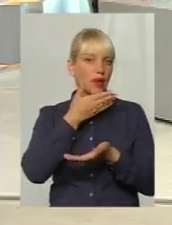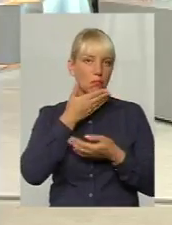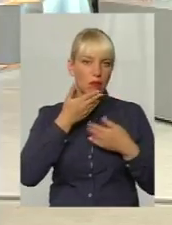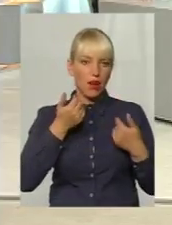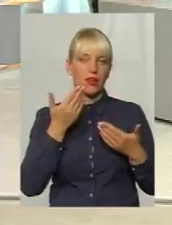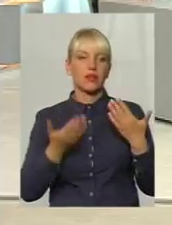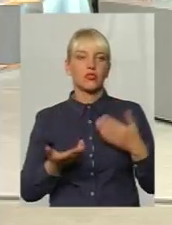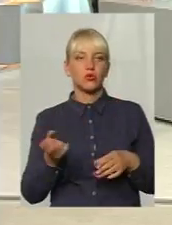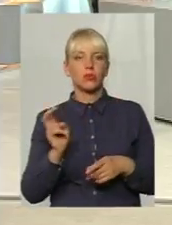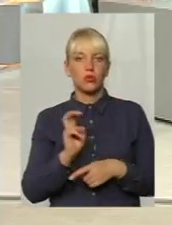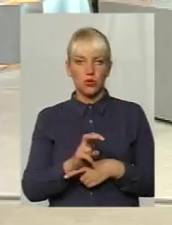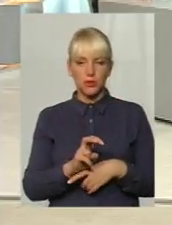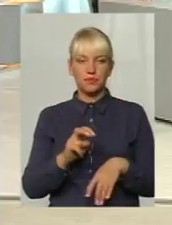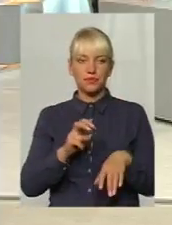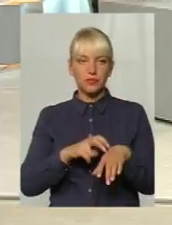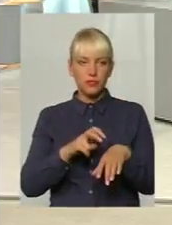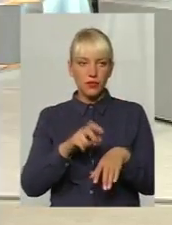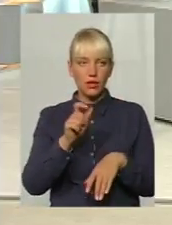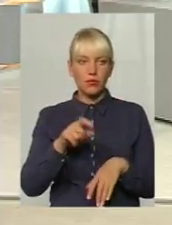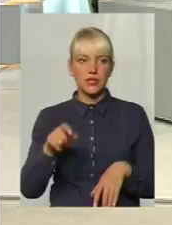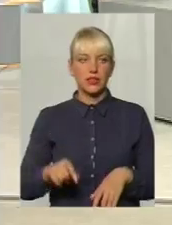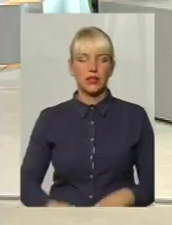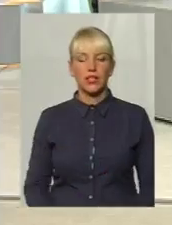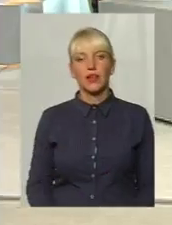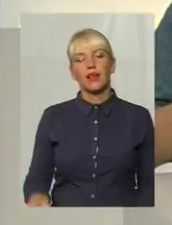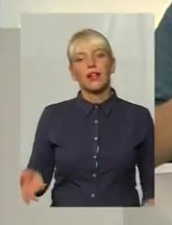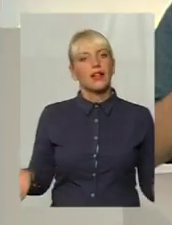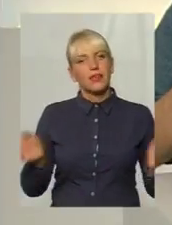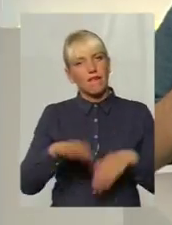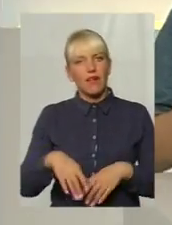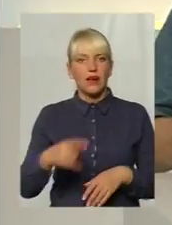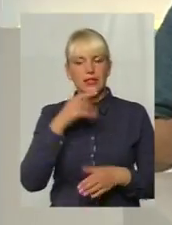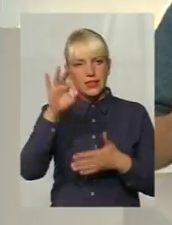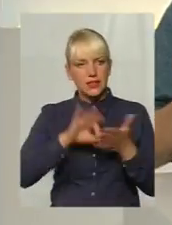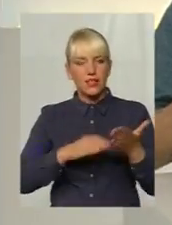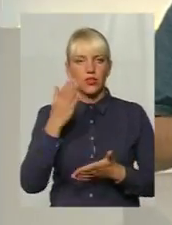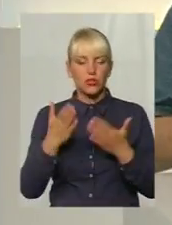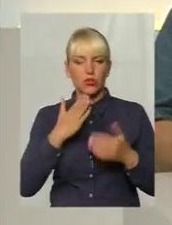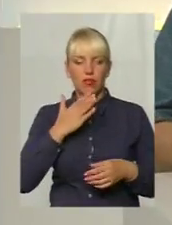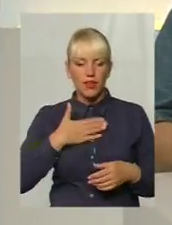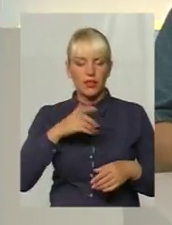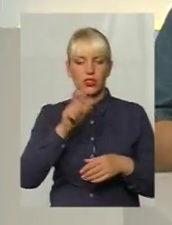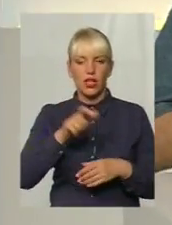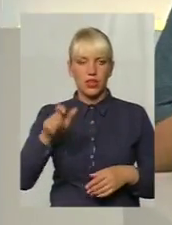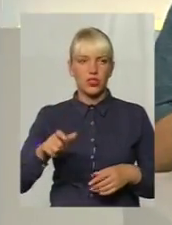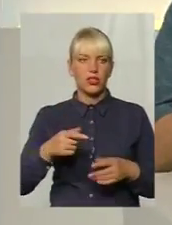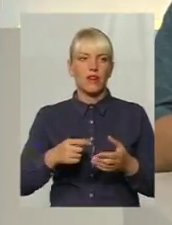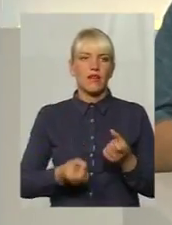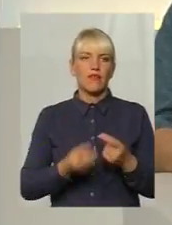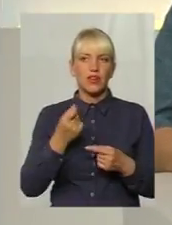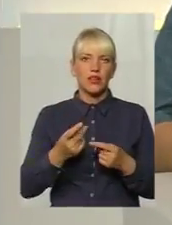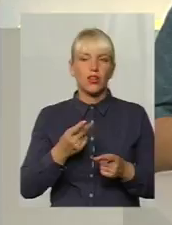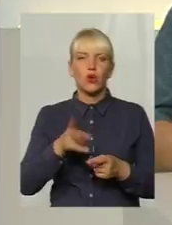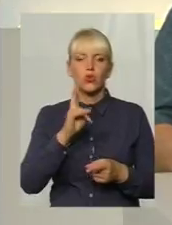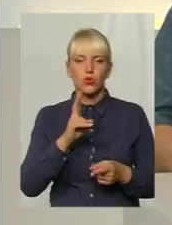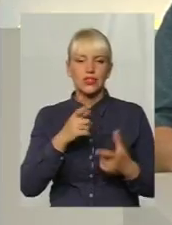пацієнти... Давайте можливо одразу. Якщо в наших глядачів виникають якісь питання, що десь хтось комусь